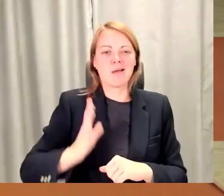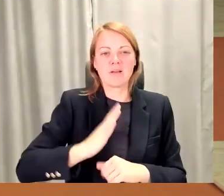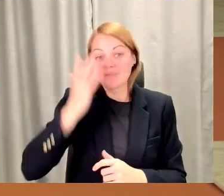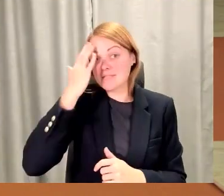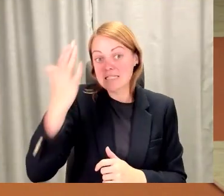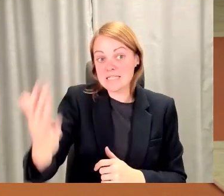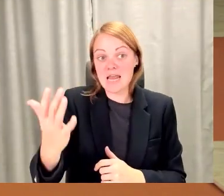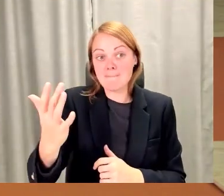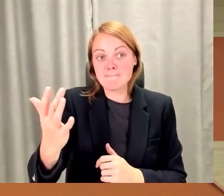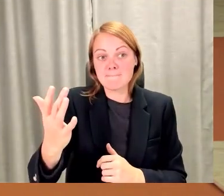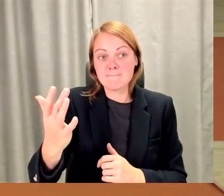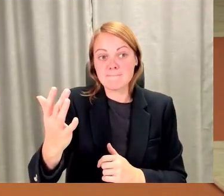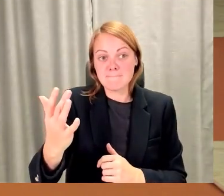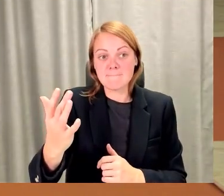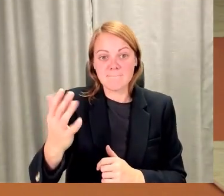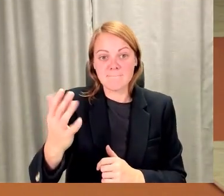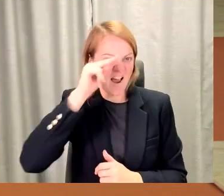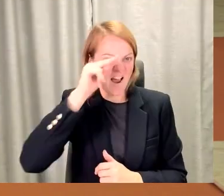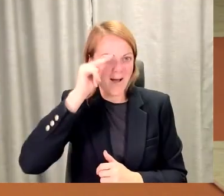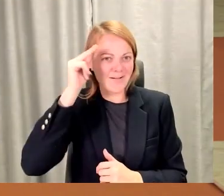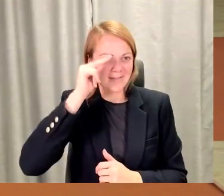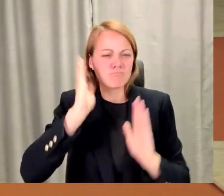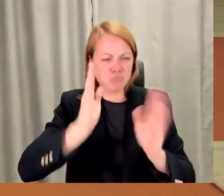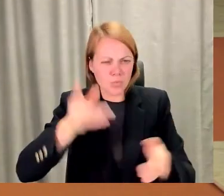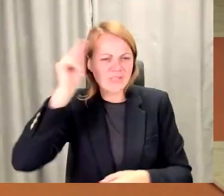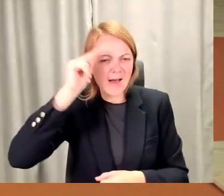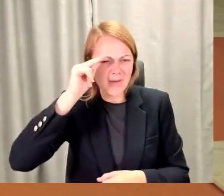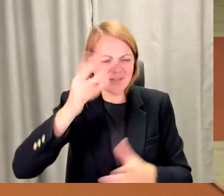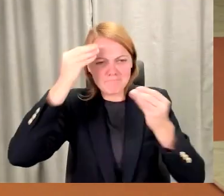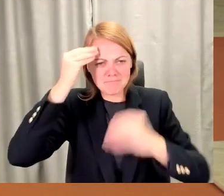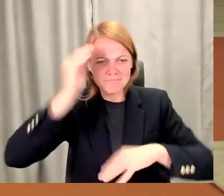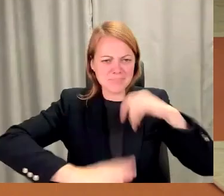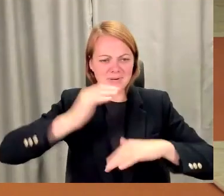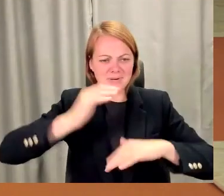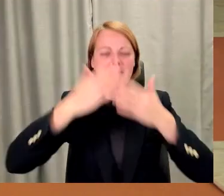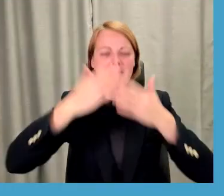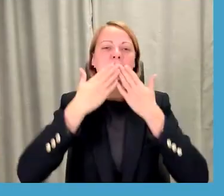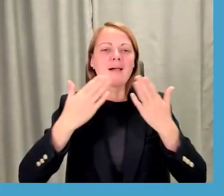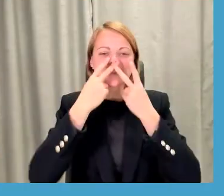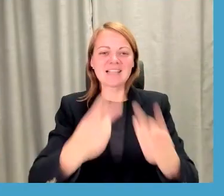jāmācās, būs jāmācās, būs jāpgūst jaunas prakas, neko nevar izdarīt. Paldies, ka skatījāties. Paldies arī jums. Uz tikšanos.